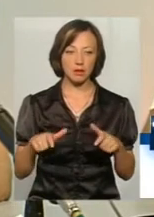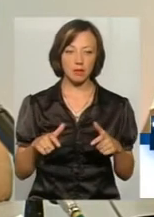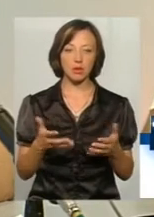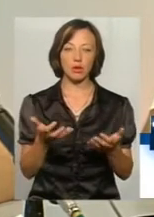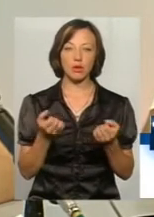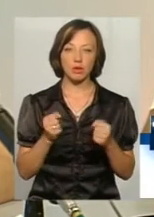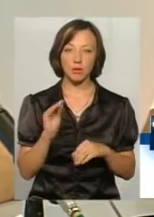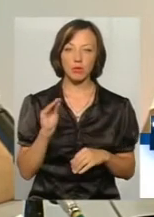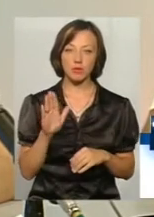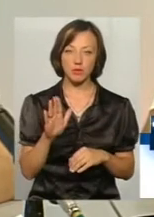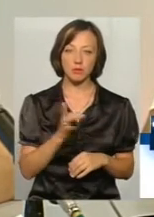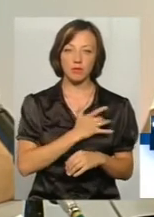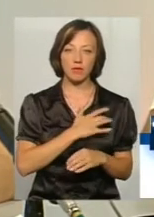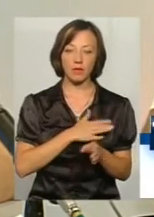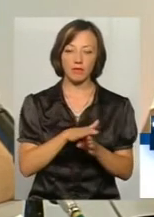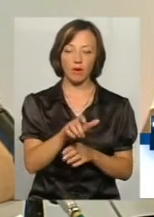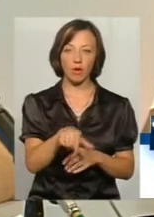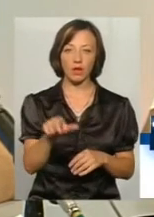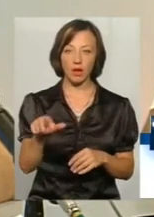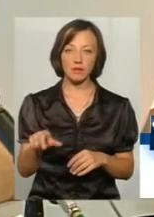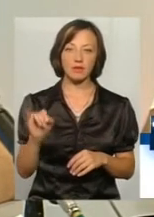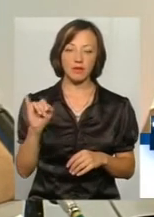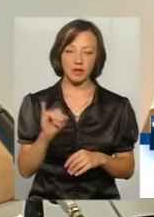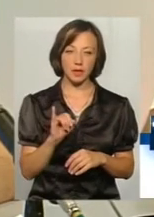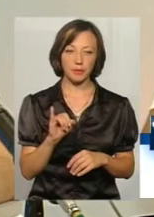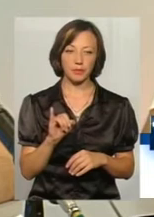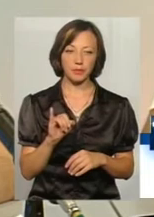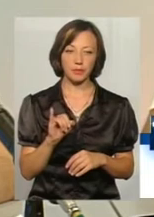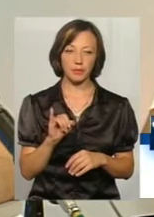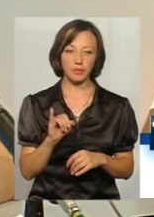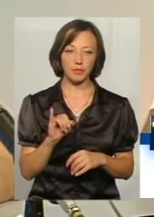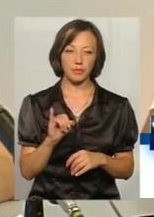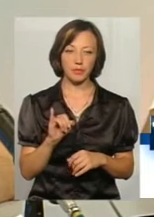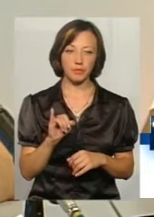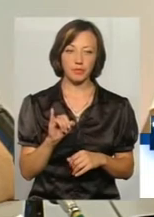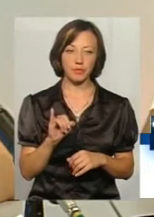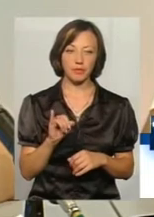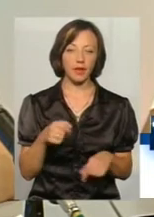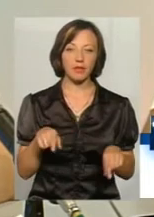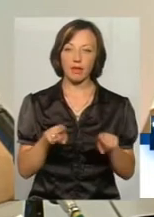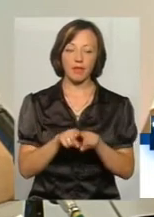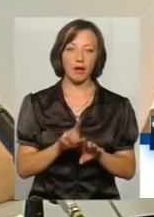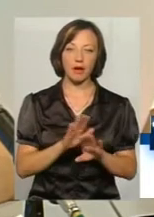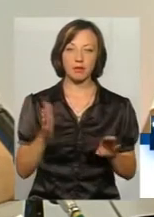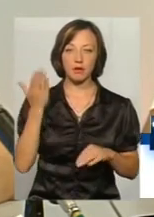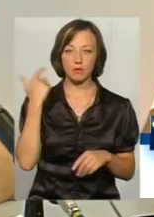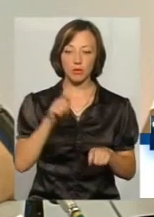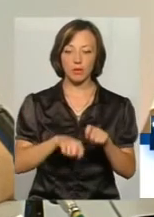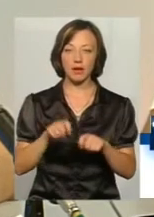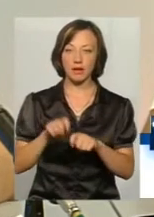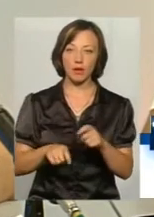отримали посвідчення приватних виконавців. І не так давно була перевірка